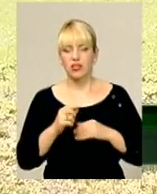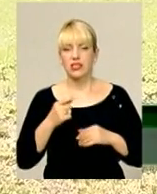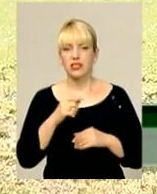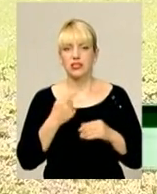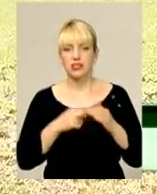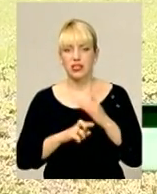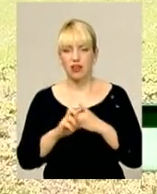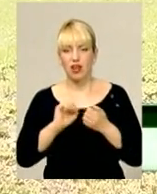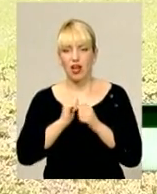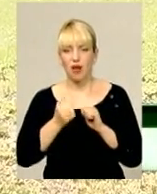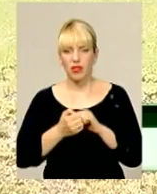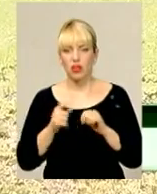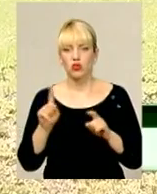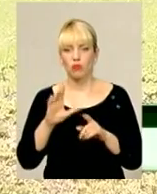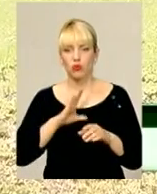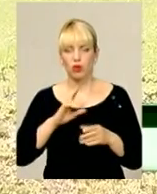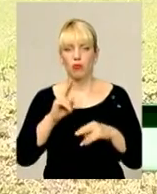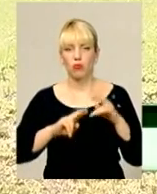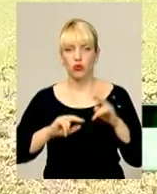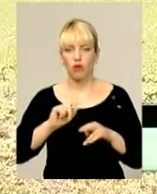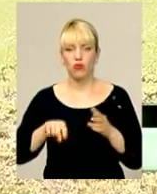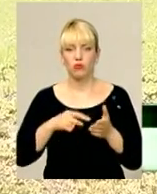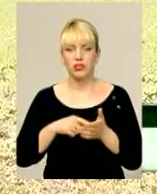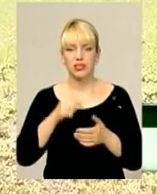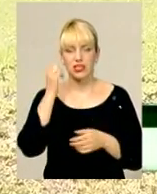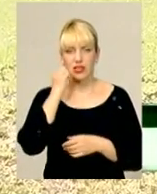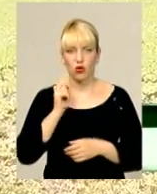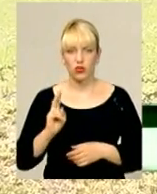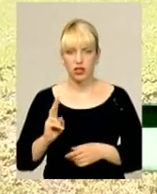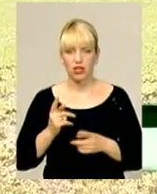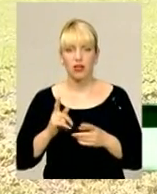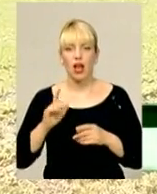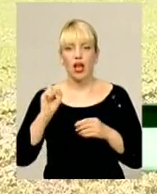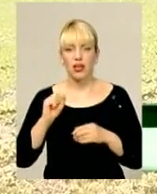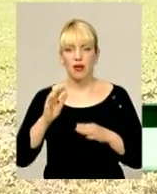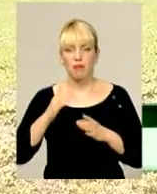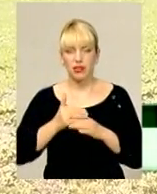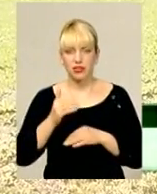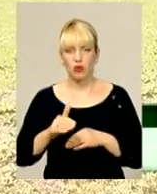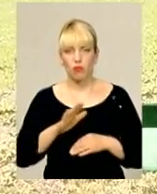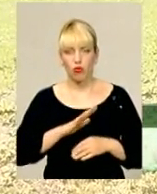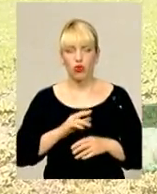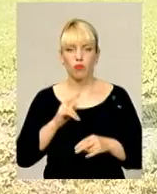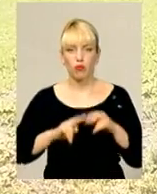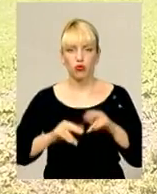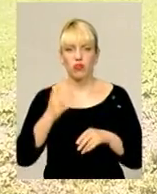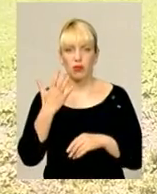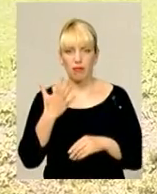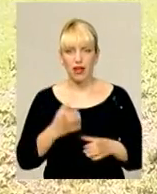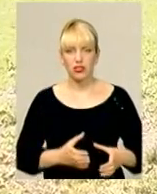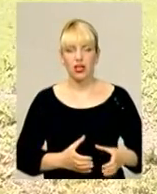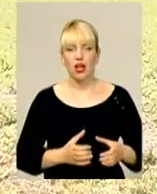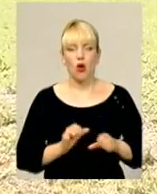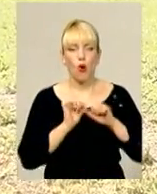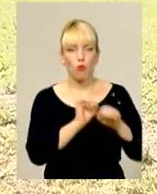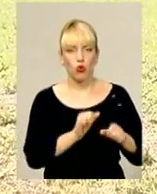'яною спорудою, яку було побудовано в замк, в місті Костянтинові. Пізніше було побудовано п'ять оборонних веж, на жаль, у нас зараз залишилася